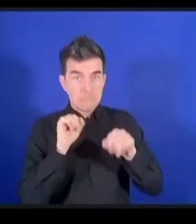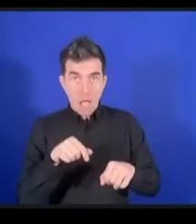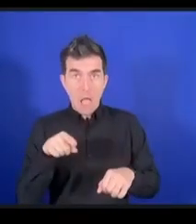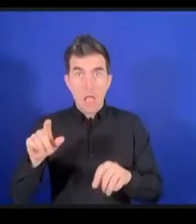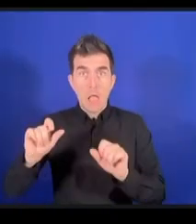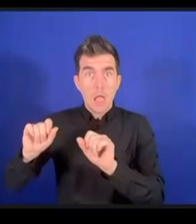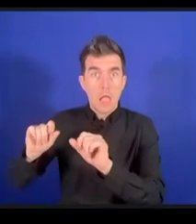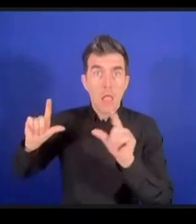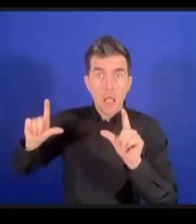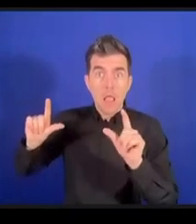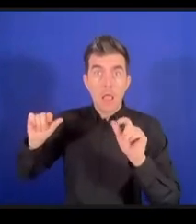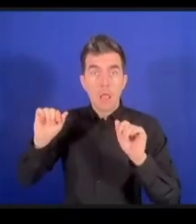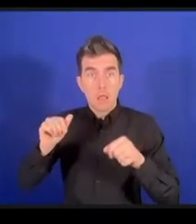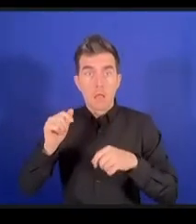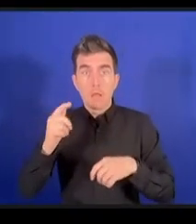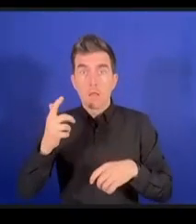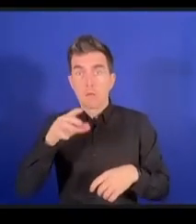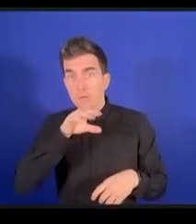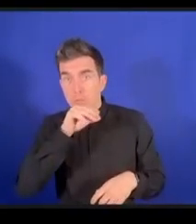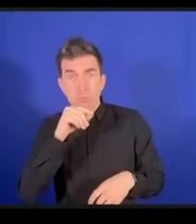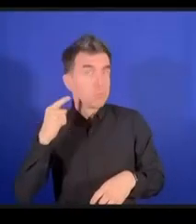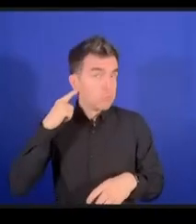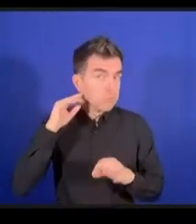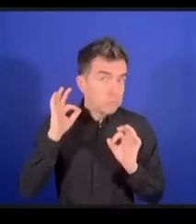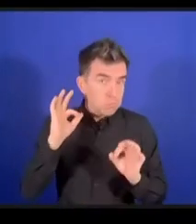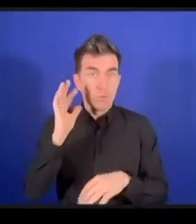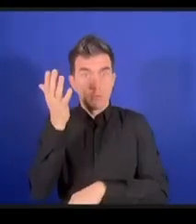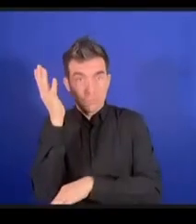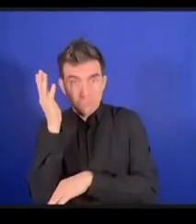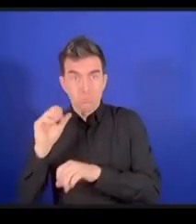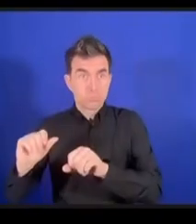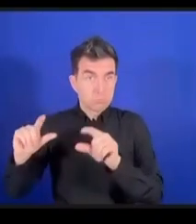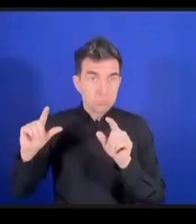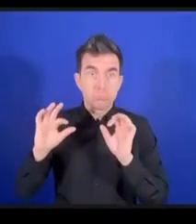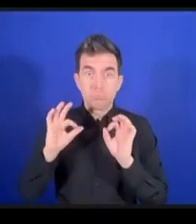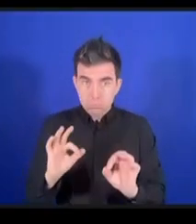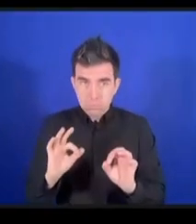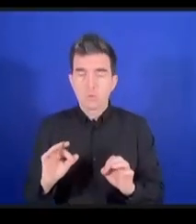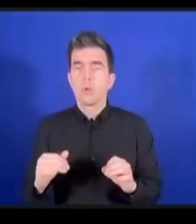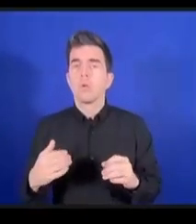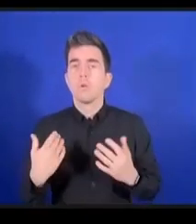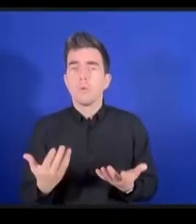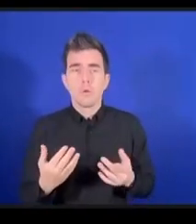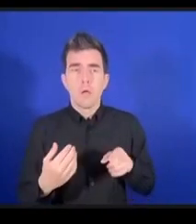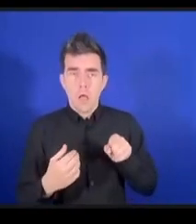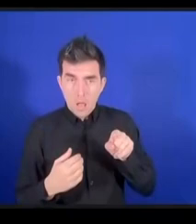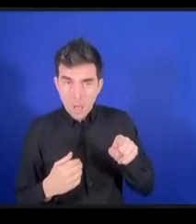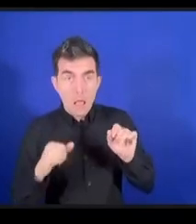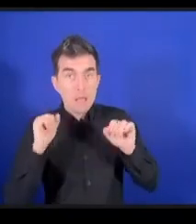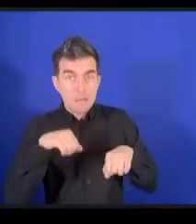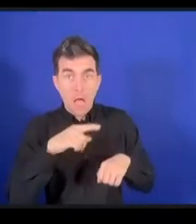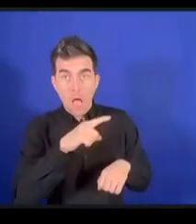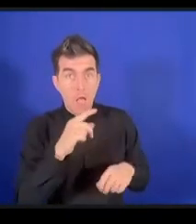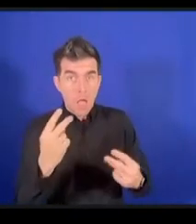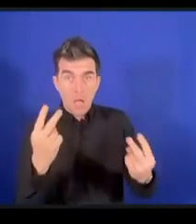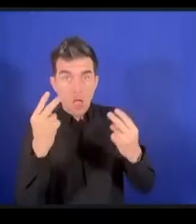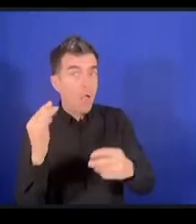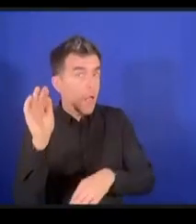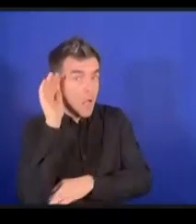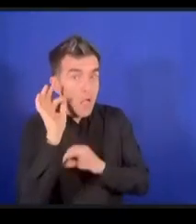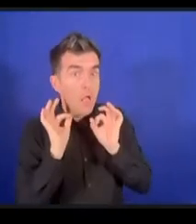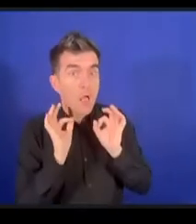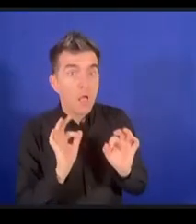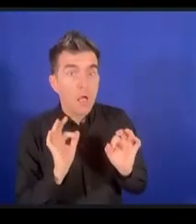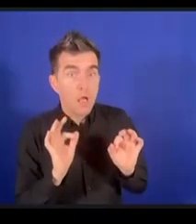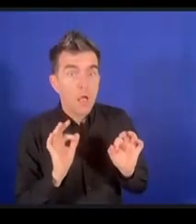car il est en ligne. à Alejandro, vous nous entendez ? Oui, je vous entends très bien et j'espère que vous m'entendez également. Oui, nous vous